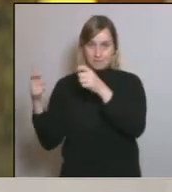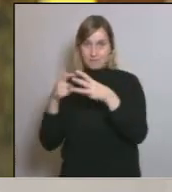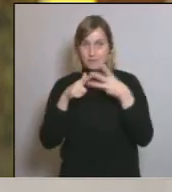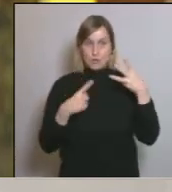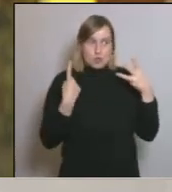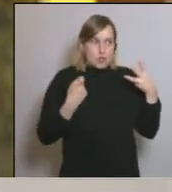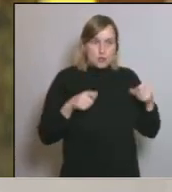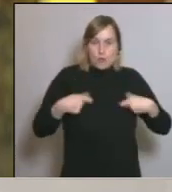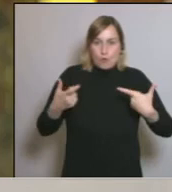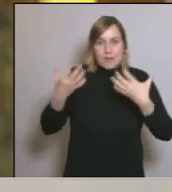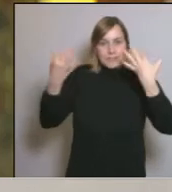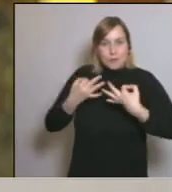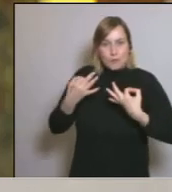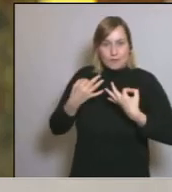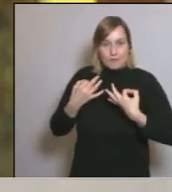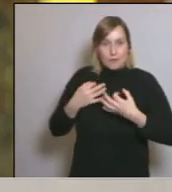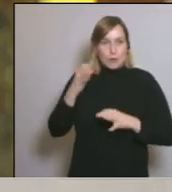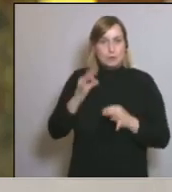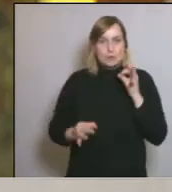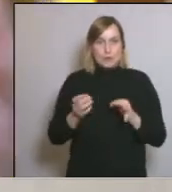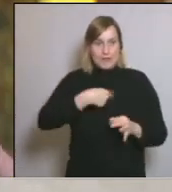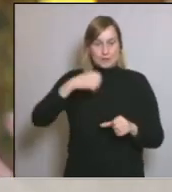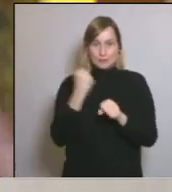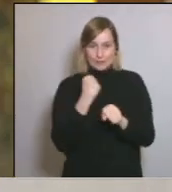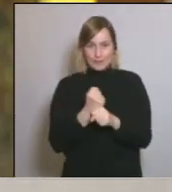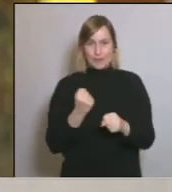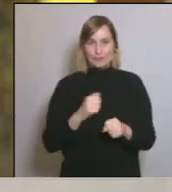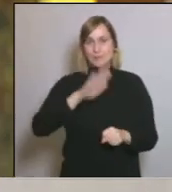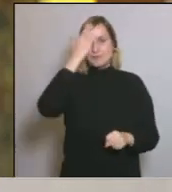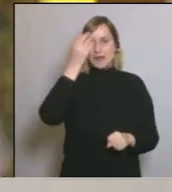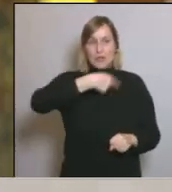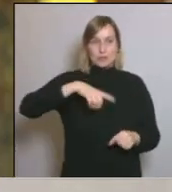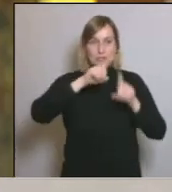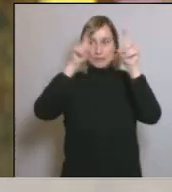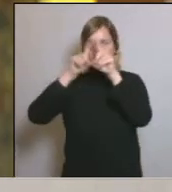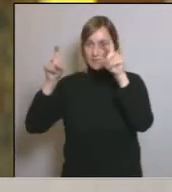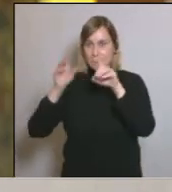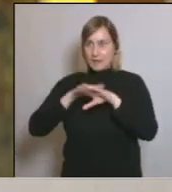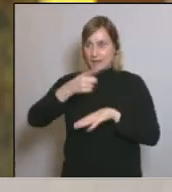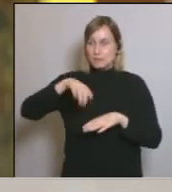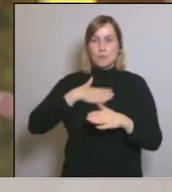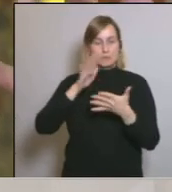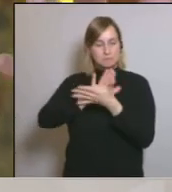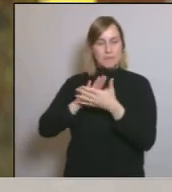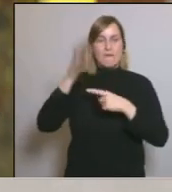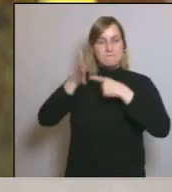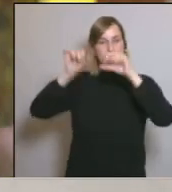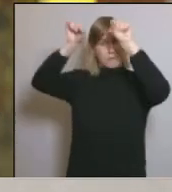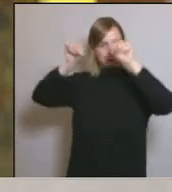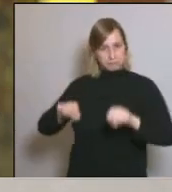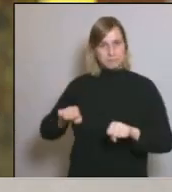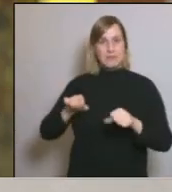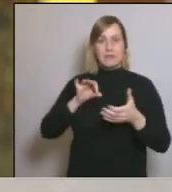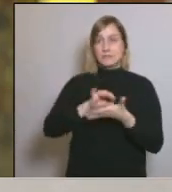seguretat jurídica als nostres treballadors i sobretot i als nostres empresaris perquè puguin tancar les fàbriques i tots els serveis no